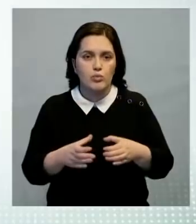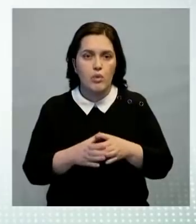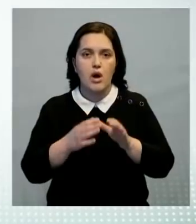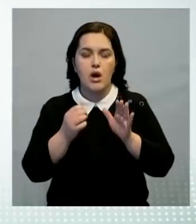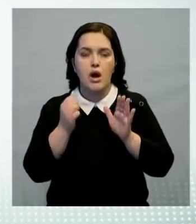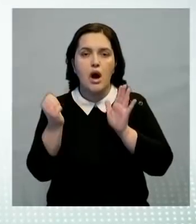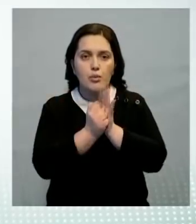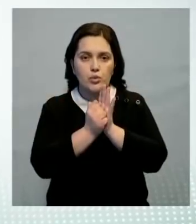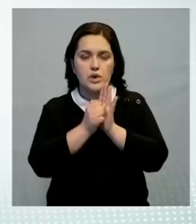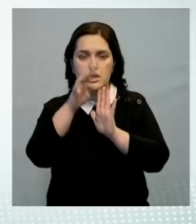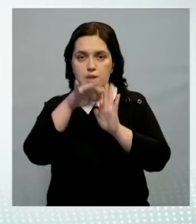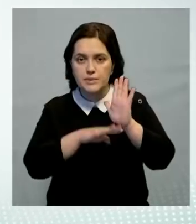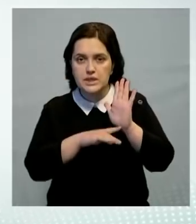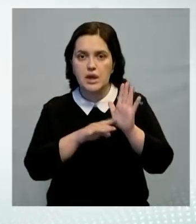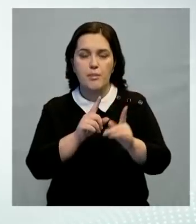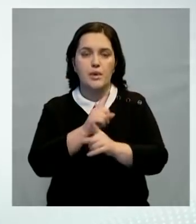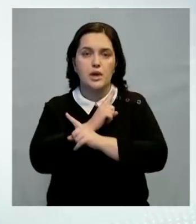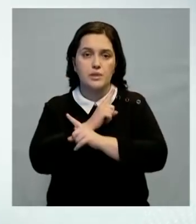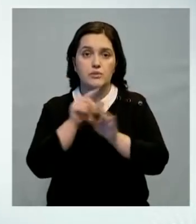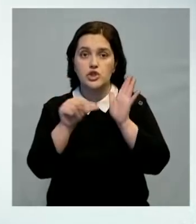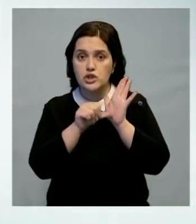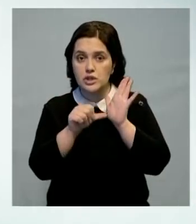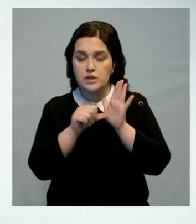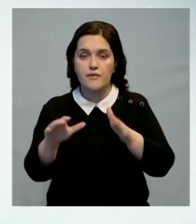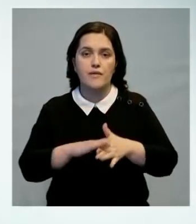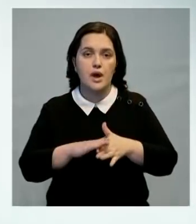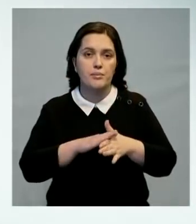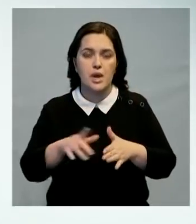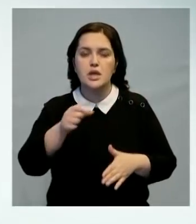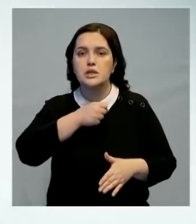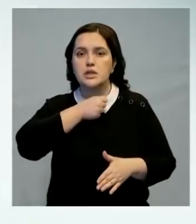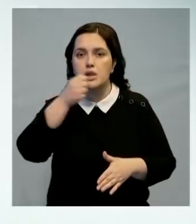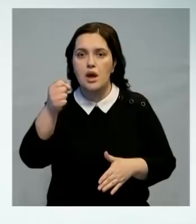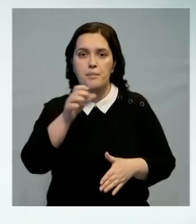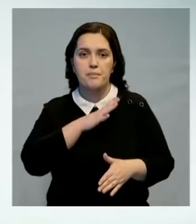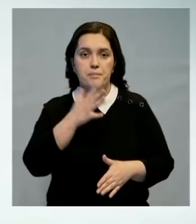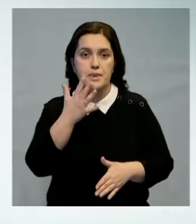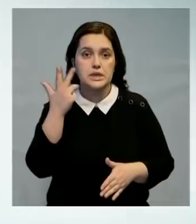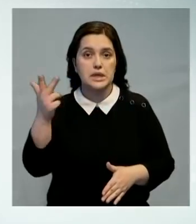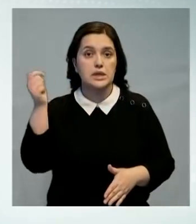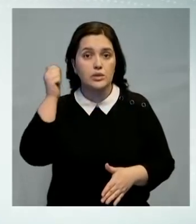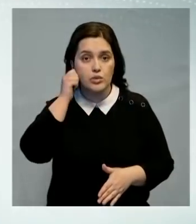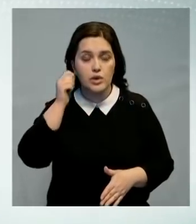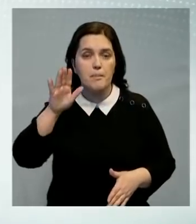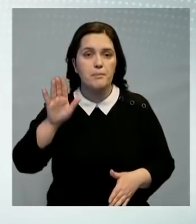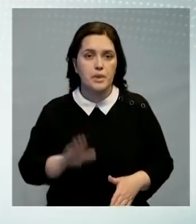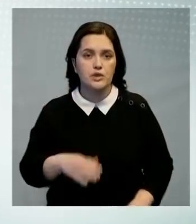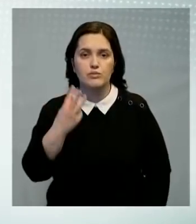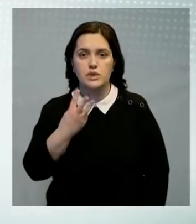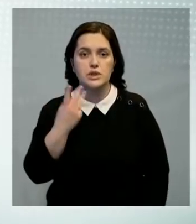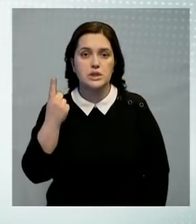Опубликован список погибших. В нем, напомню, шесть фамилий. Самому старшему из горняков было 53 года,